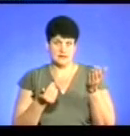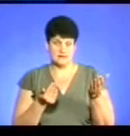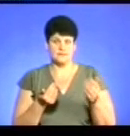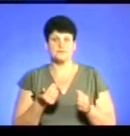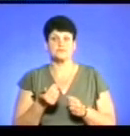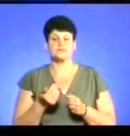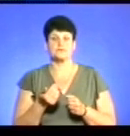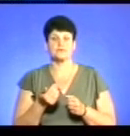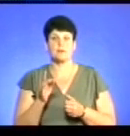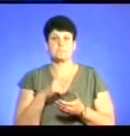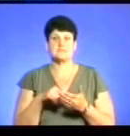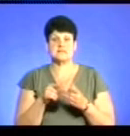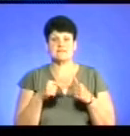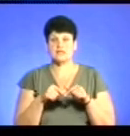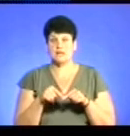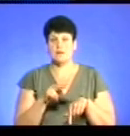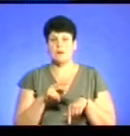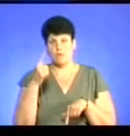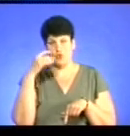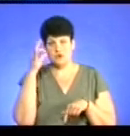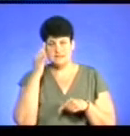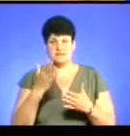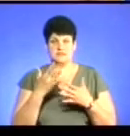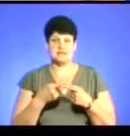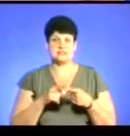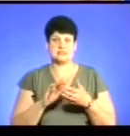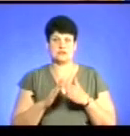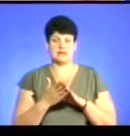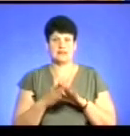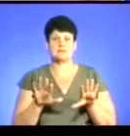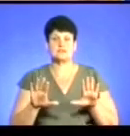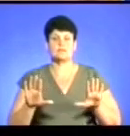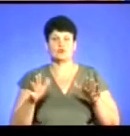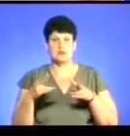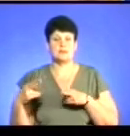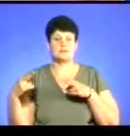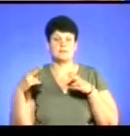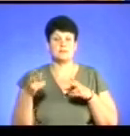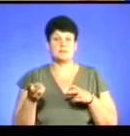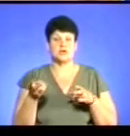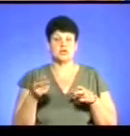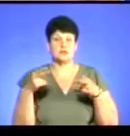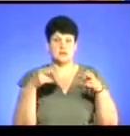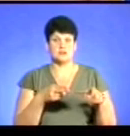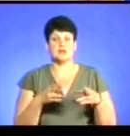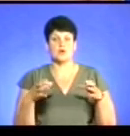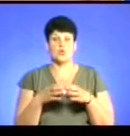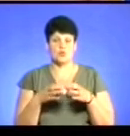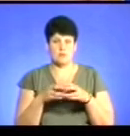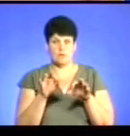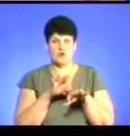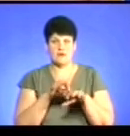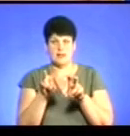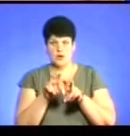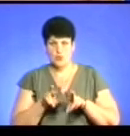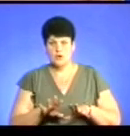міський відділок поліції для встановлення цієї ситуації. На місце події прибула слідчо-оперативна група, провела огляд місцеподії. Було